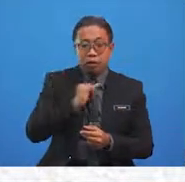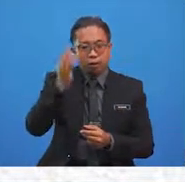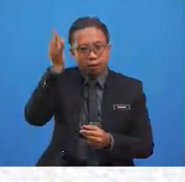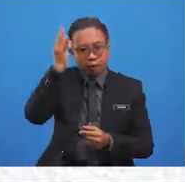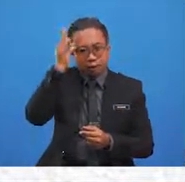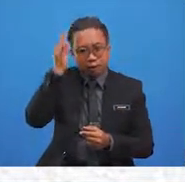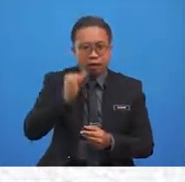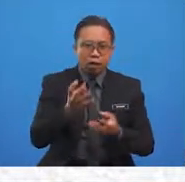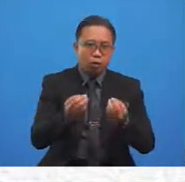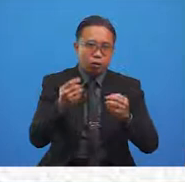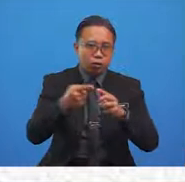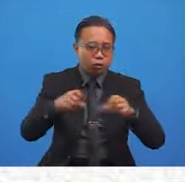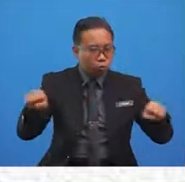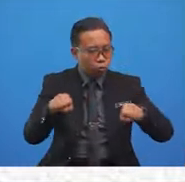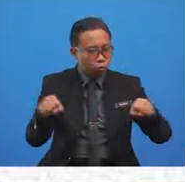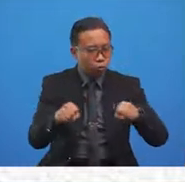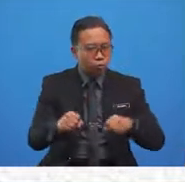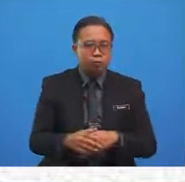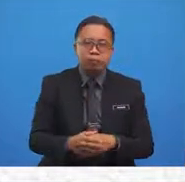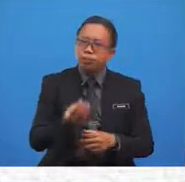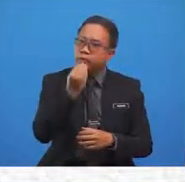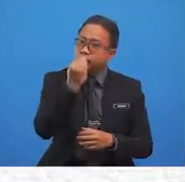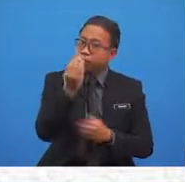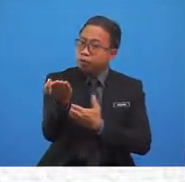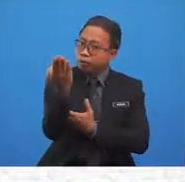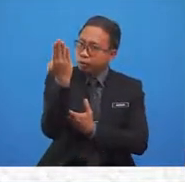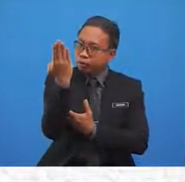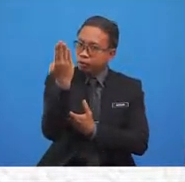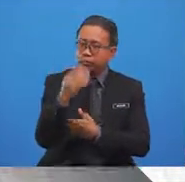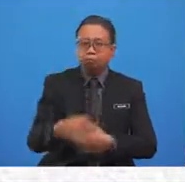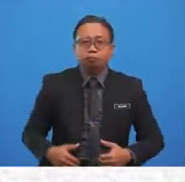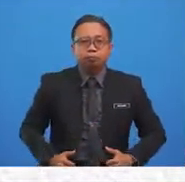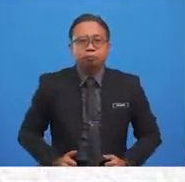cook breakfast, Mama, says Yusuf.